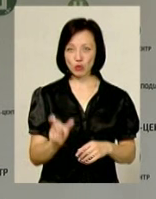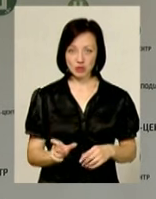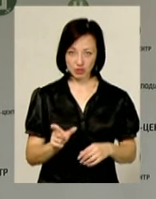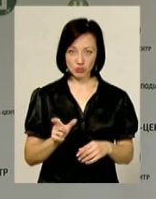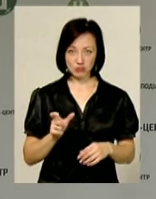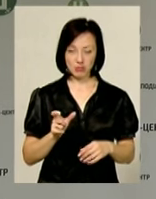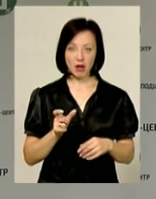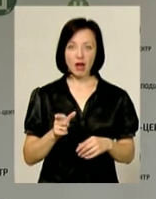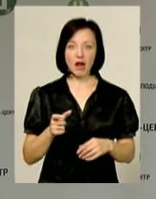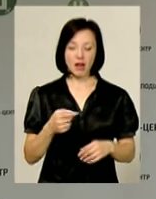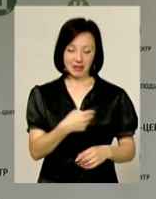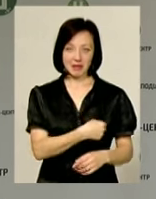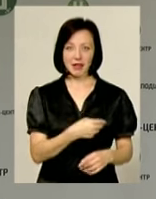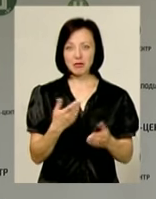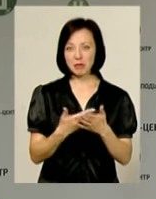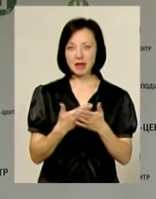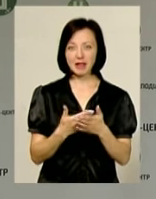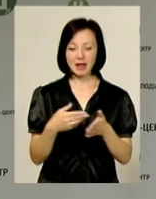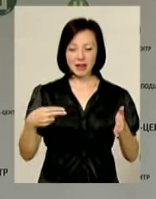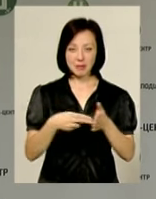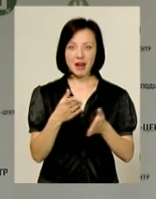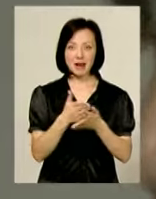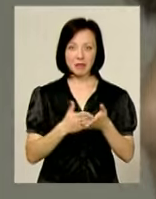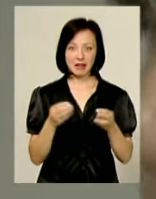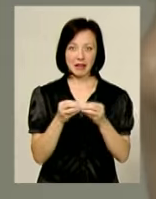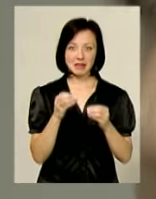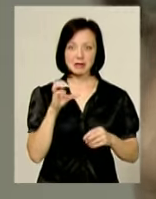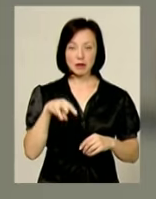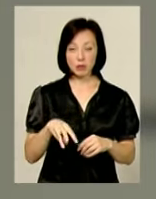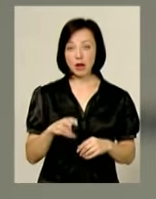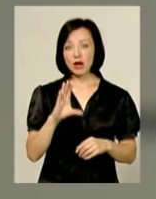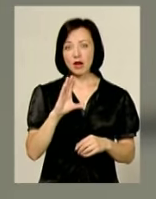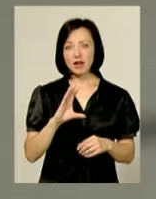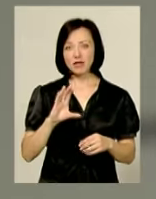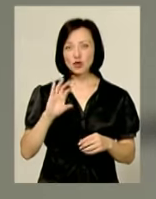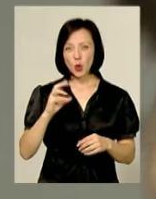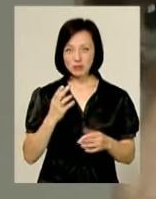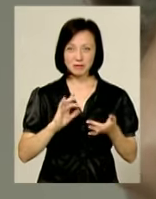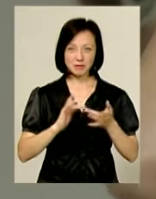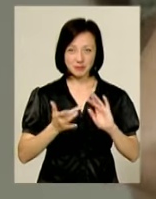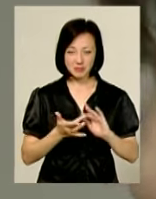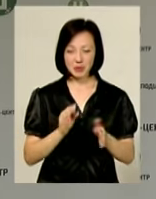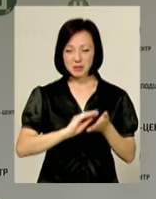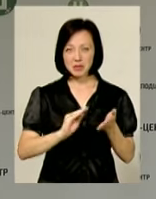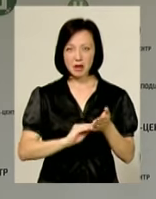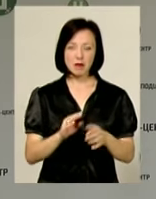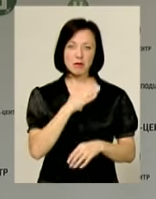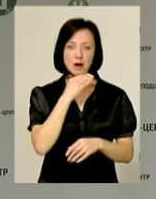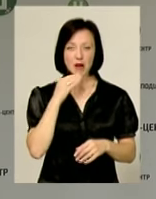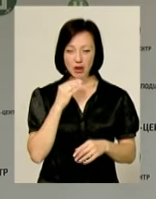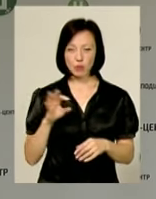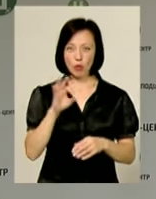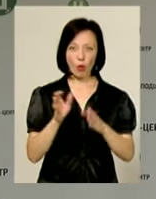порізав. Тобто там десь 10 сантиметрів від ножа є слід. В соцмережах про нього багато писали, що самоорієнтування на цього